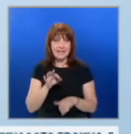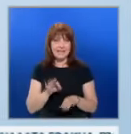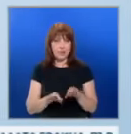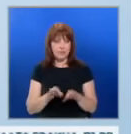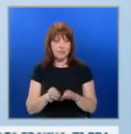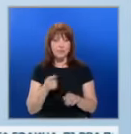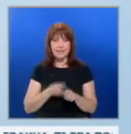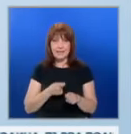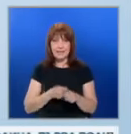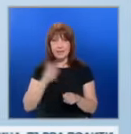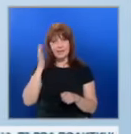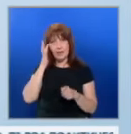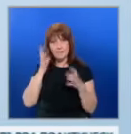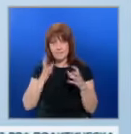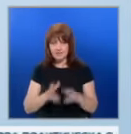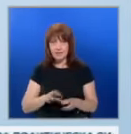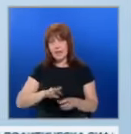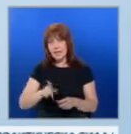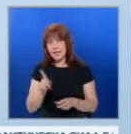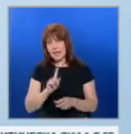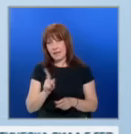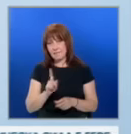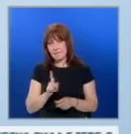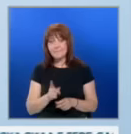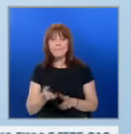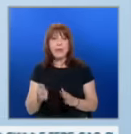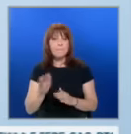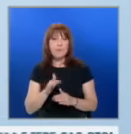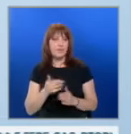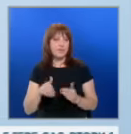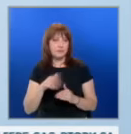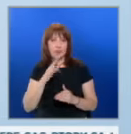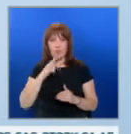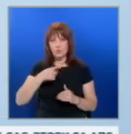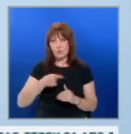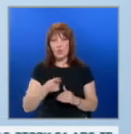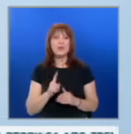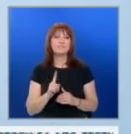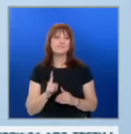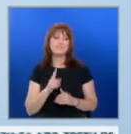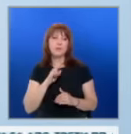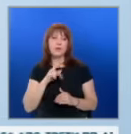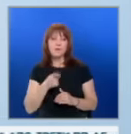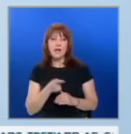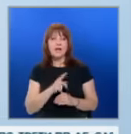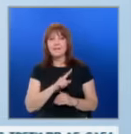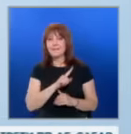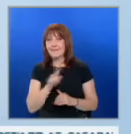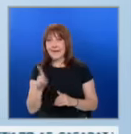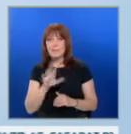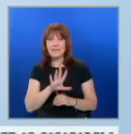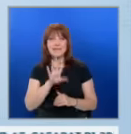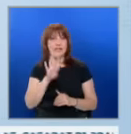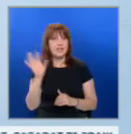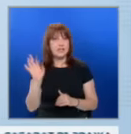ще се сформира ли правителство или няма да се сформира? Повечето отговорили са скептични и отговарят с не. Те са